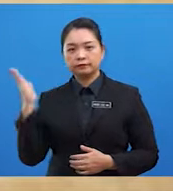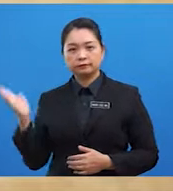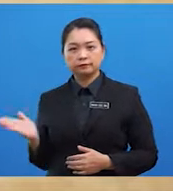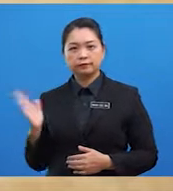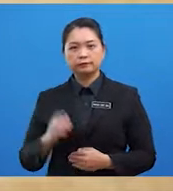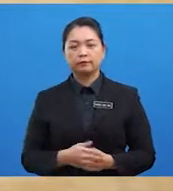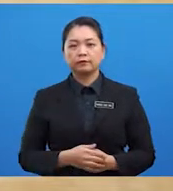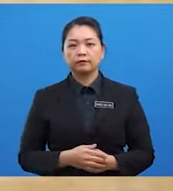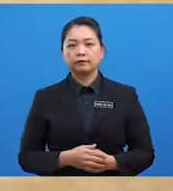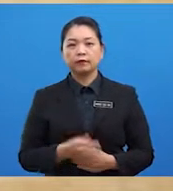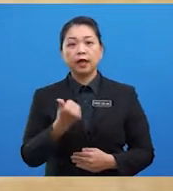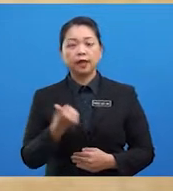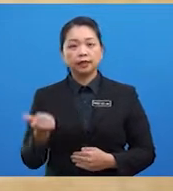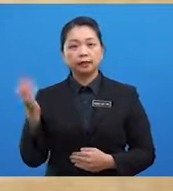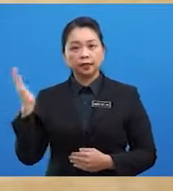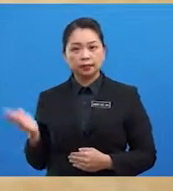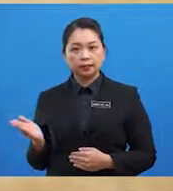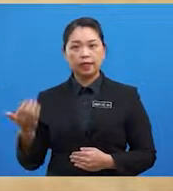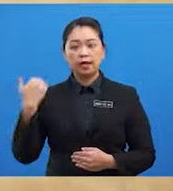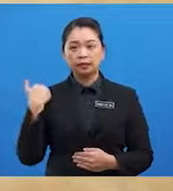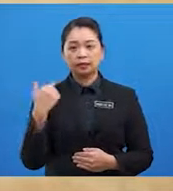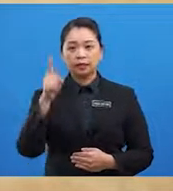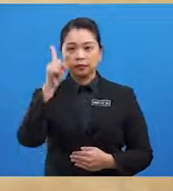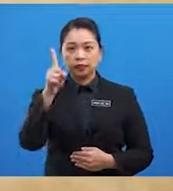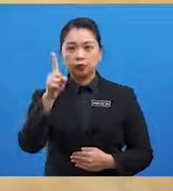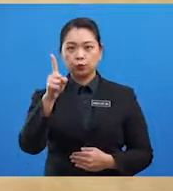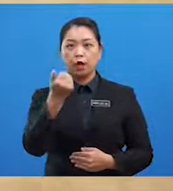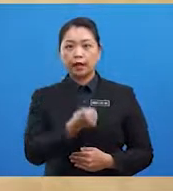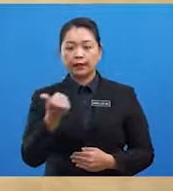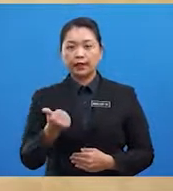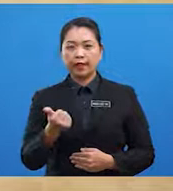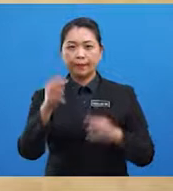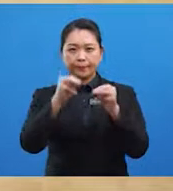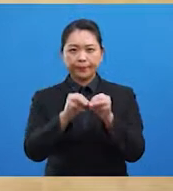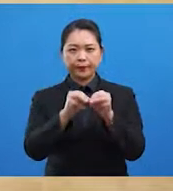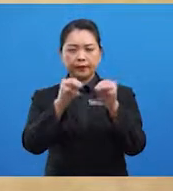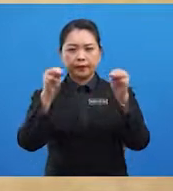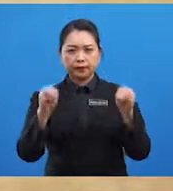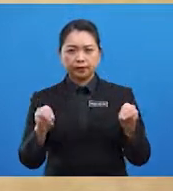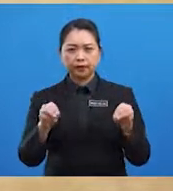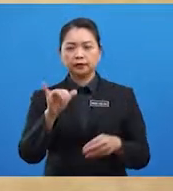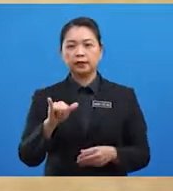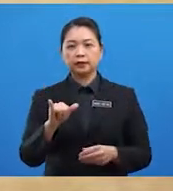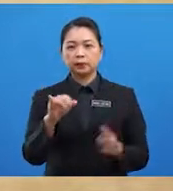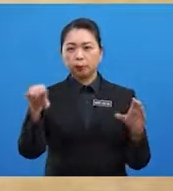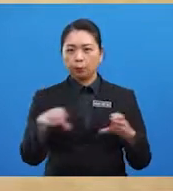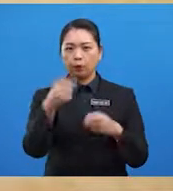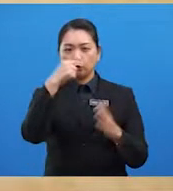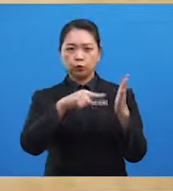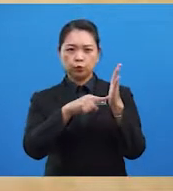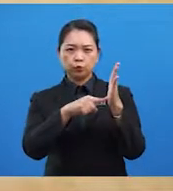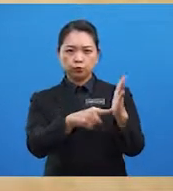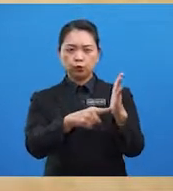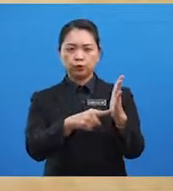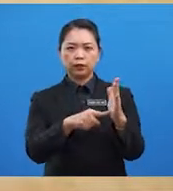Peralatan Al-Buslah merupakan satu instrumen magnet yang dicipta untuk menunjukkan arah